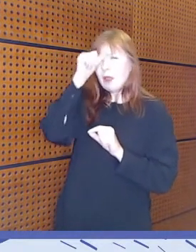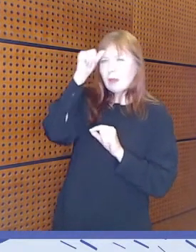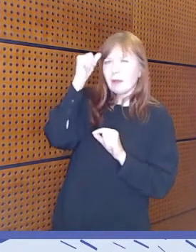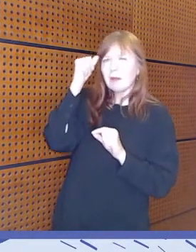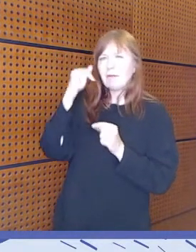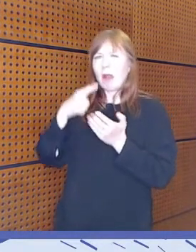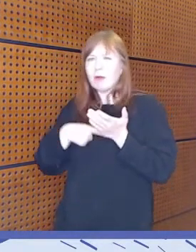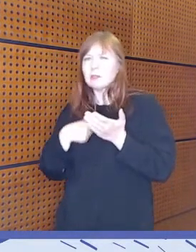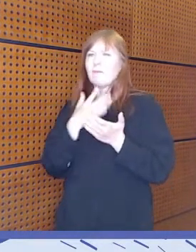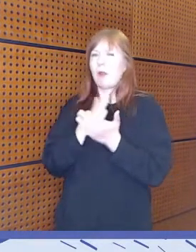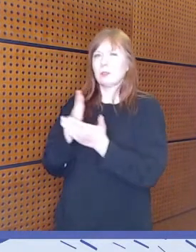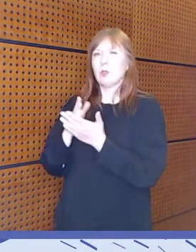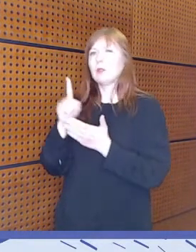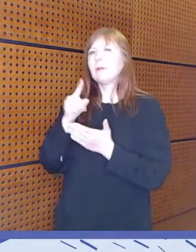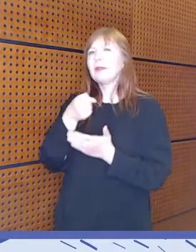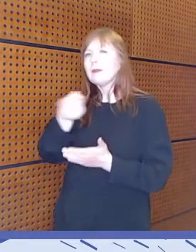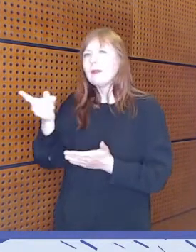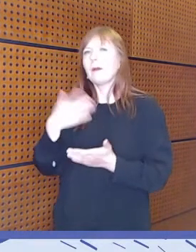esille.